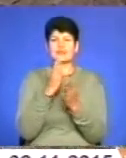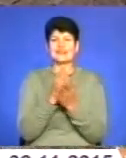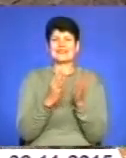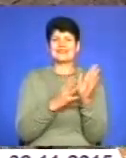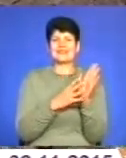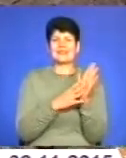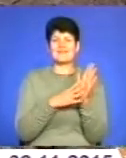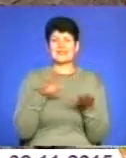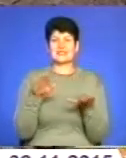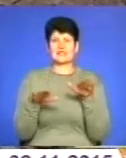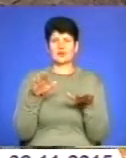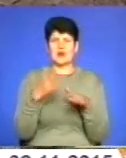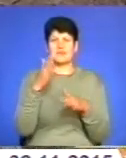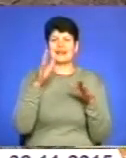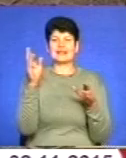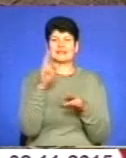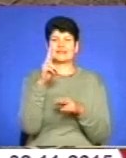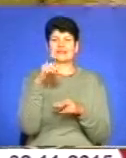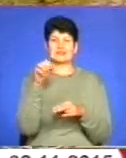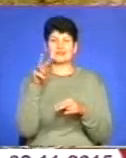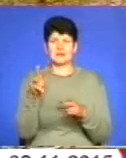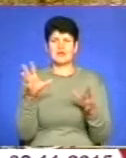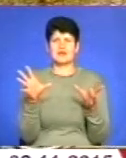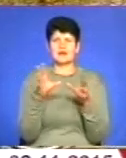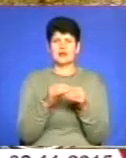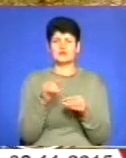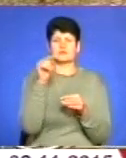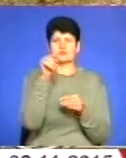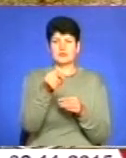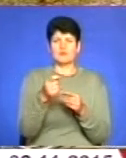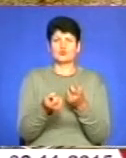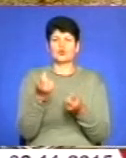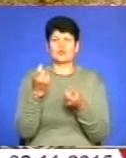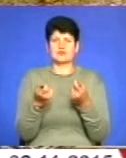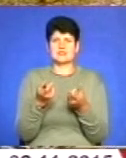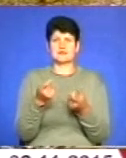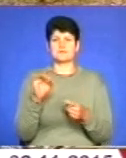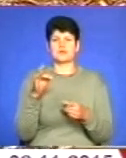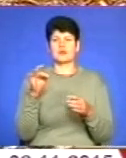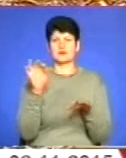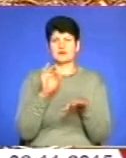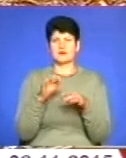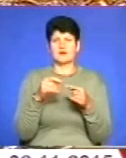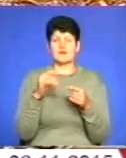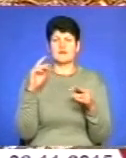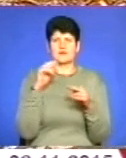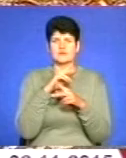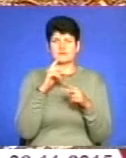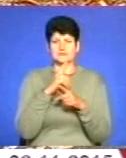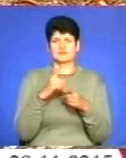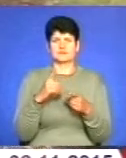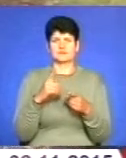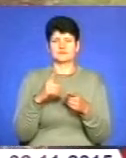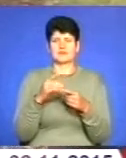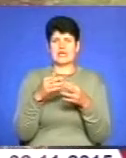кілограмів мікрочастинок диму. Разом з димом в повітря утворюються пестоциди та радіонокліди, накопичені рослинами протягом року.